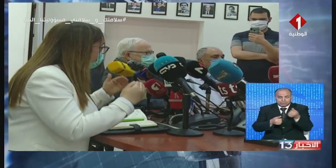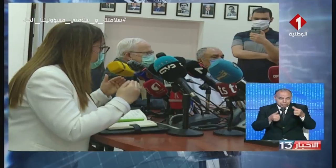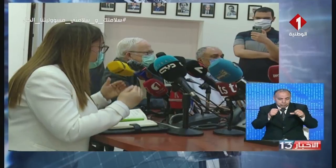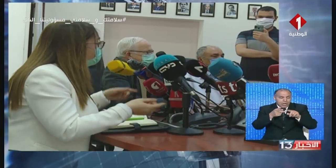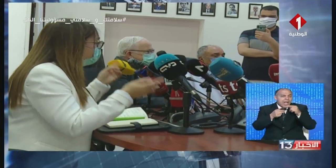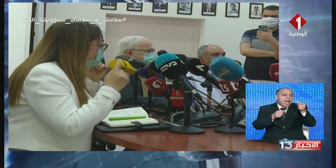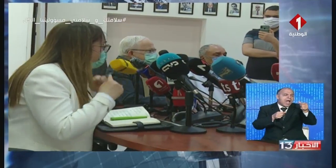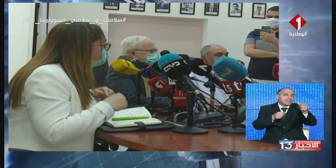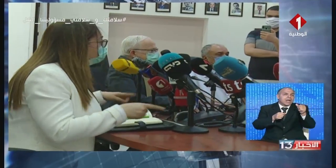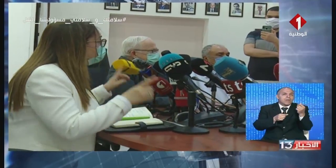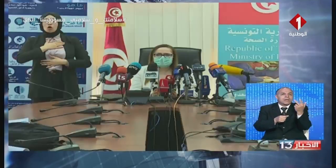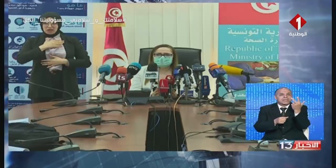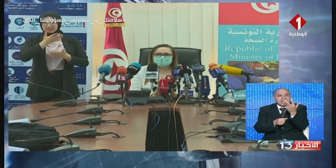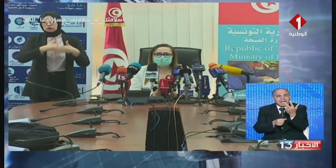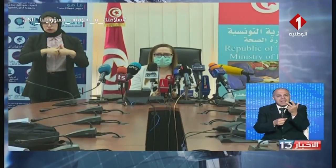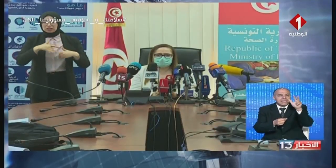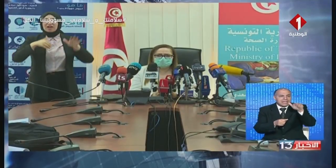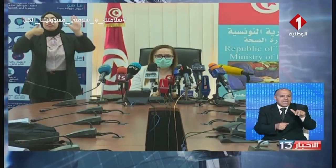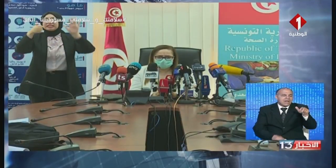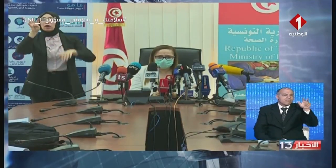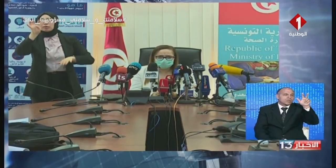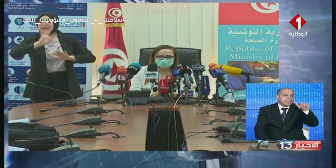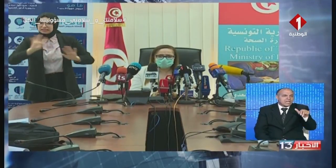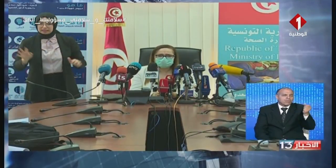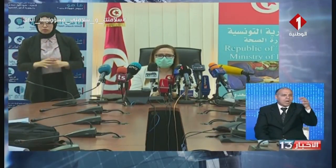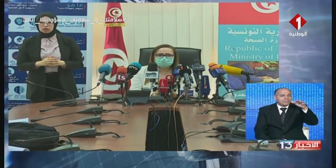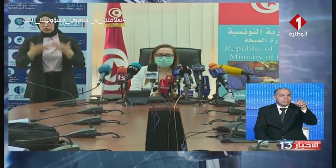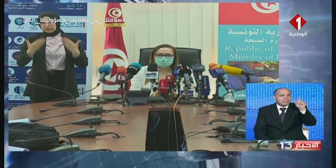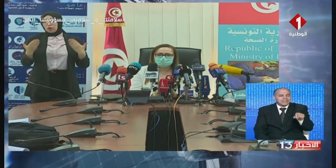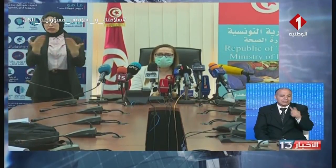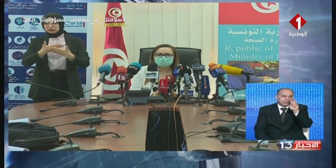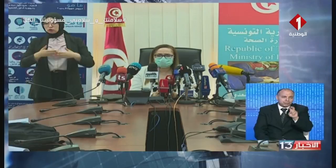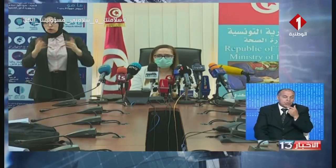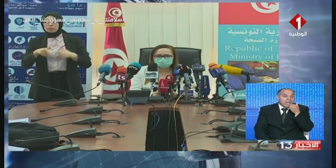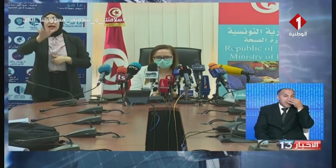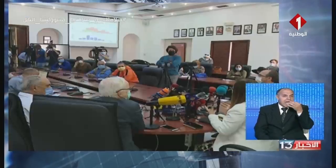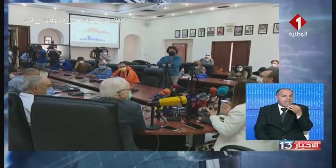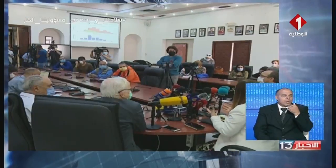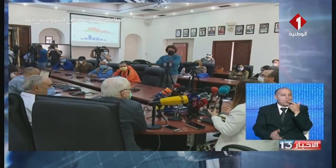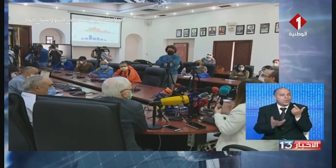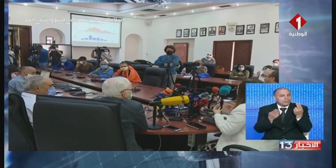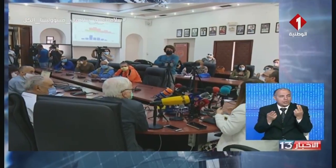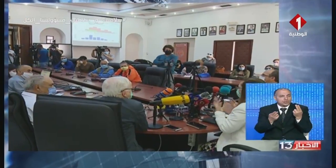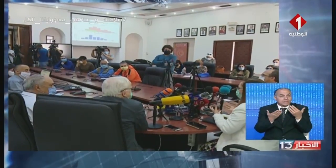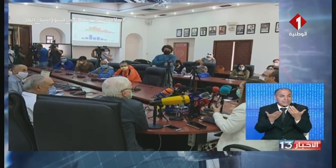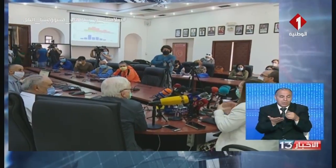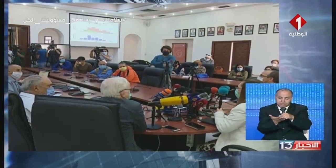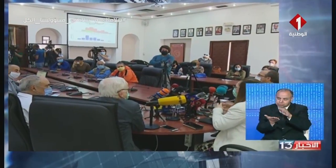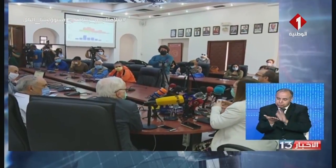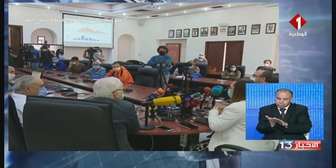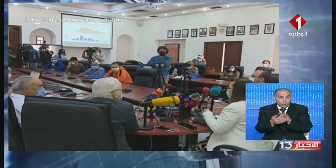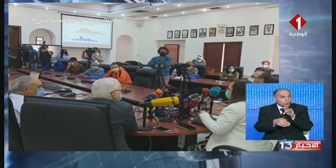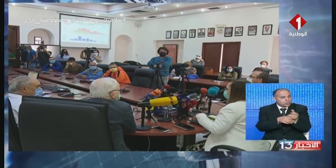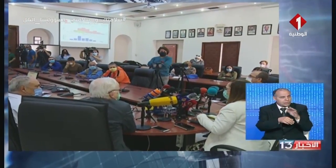يتراوح بين 3000 و 3500 تحليل مشيرة إلى أنه لم يتم تسجيل